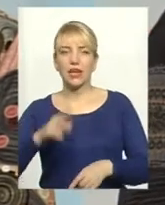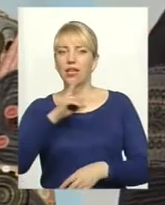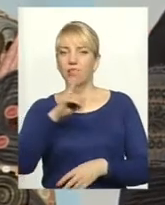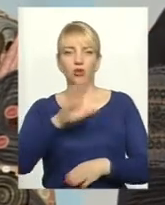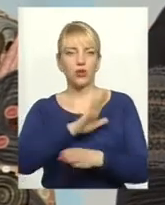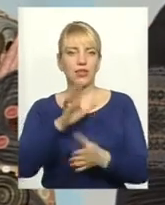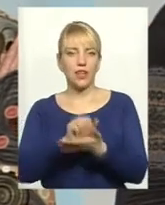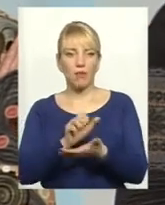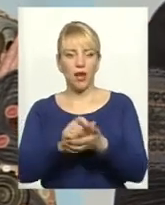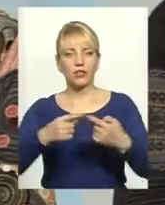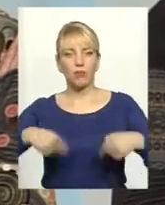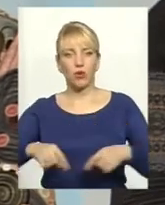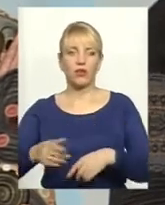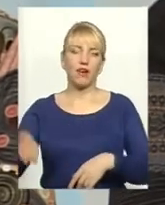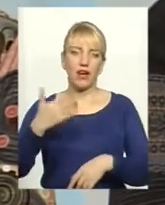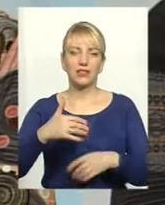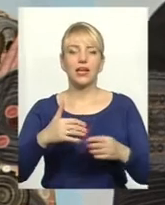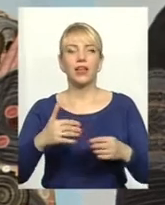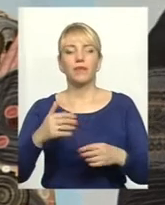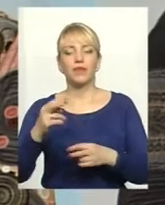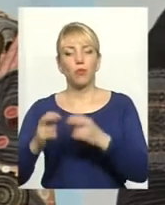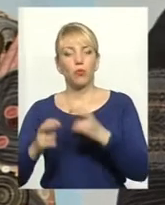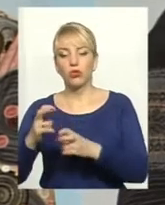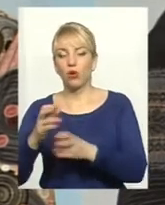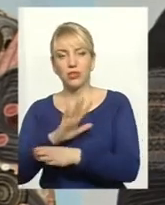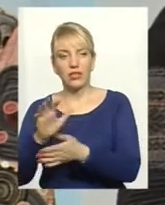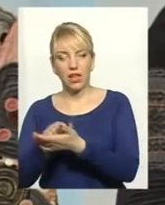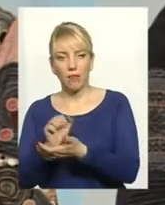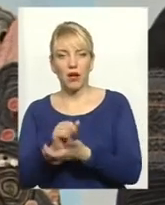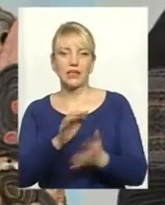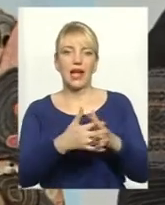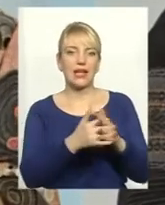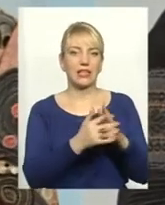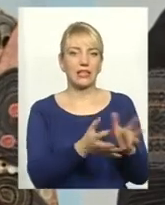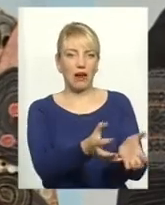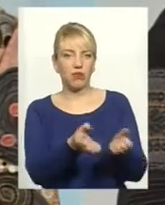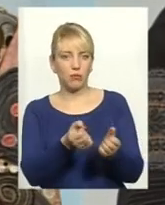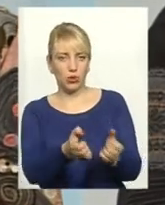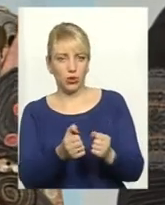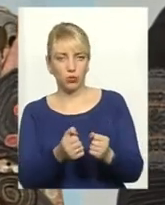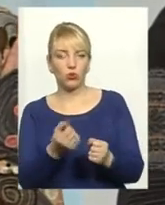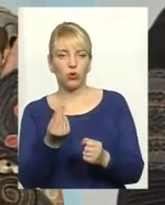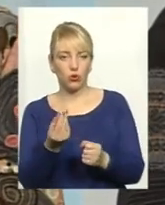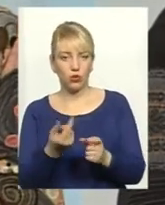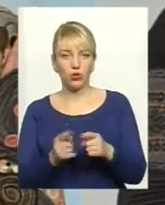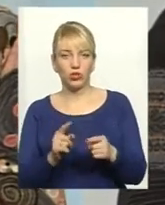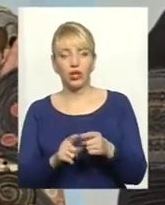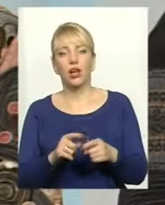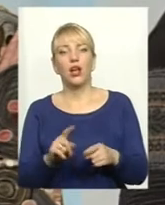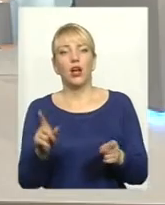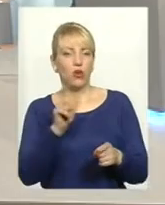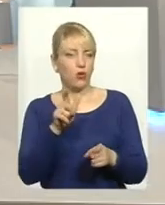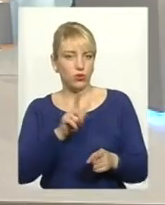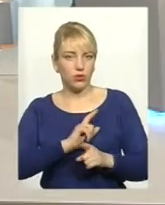Але давайте ми ведемо за гаражну сектору, витягувати, витягувати, ну, воно кимось це недобре. Тому що, зрештою, голодні люди, вони злі люди, правильно? Так,